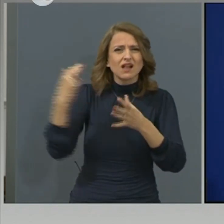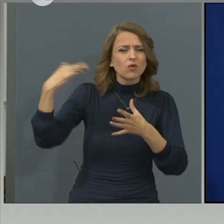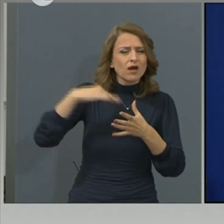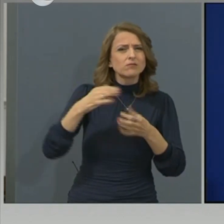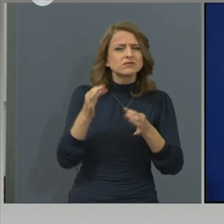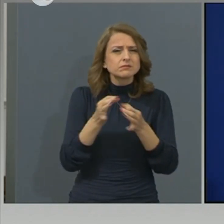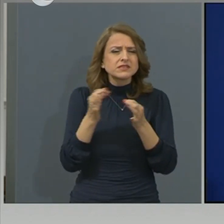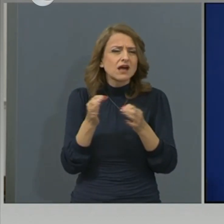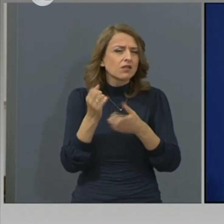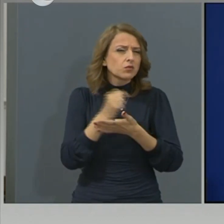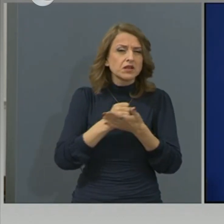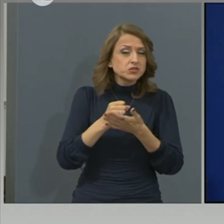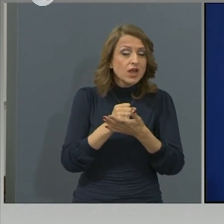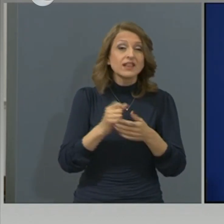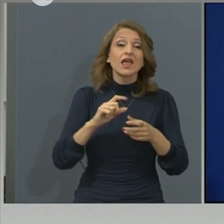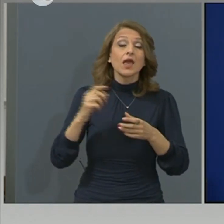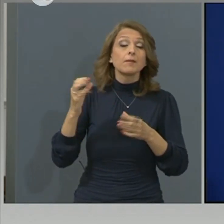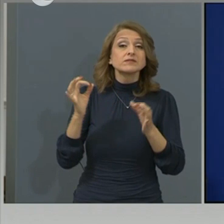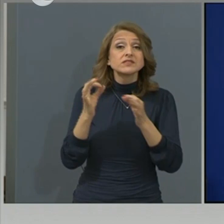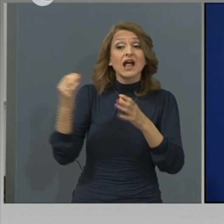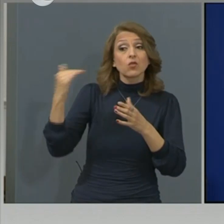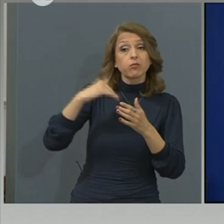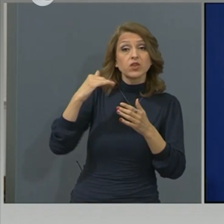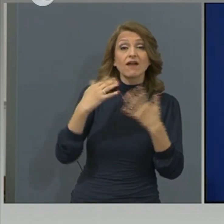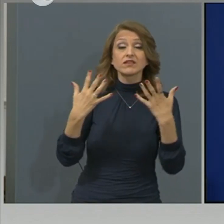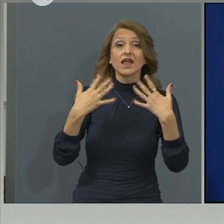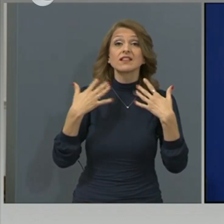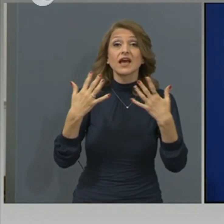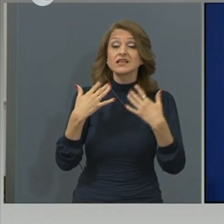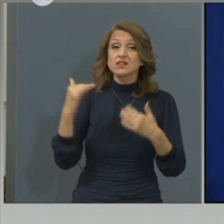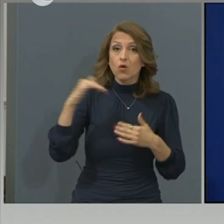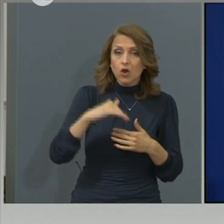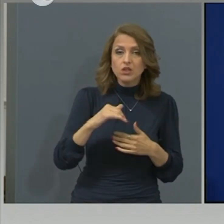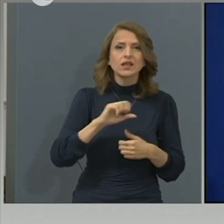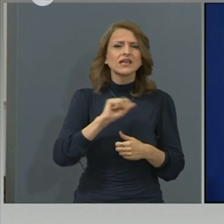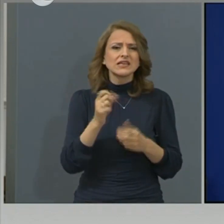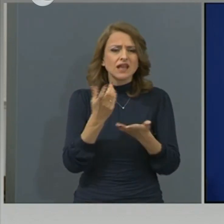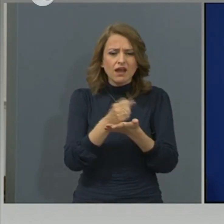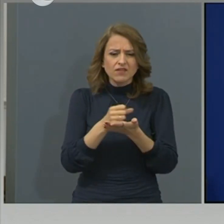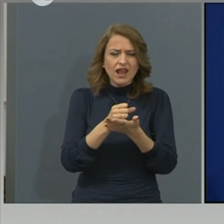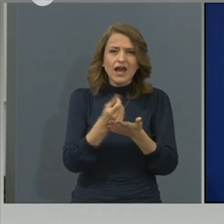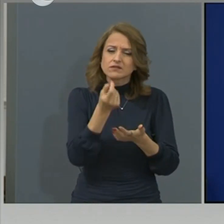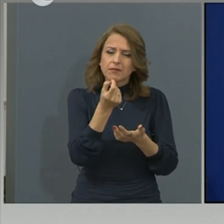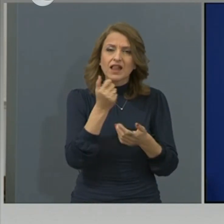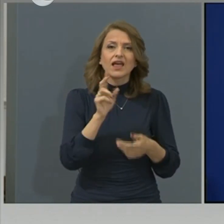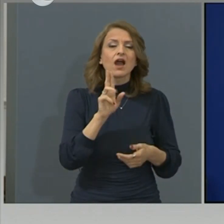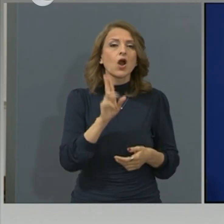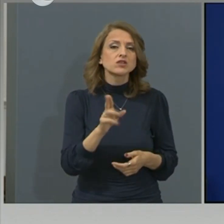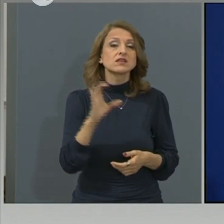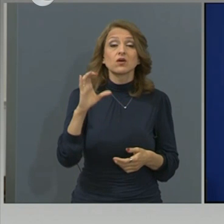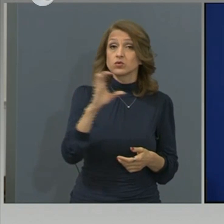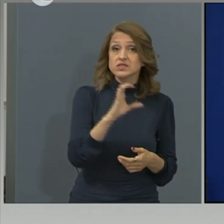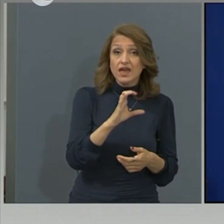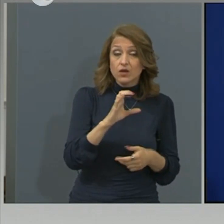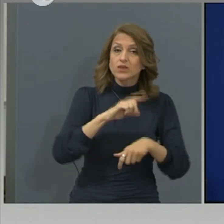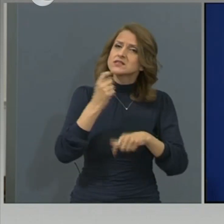фракционирано подаване на кислород и системни кортикостероиди в малки дози за ранен къса